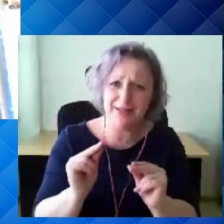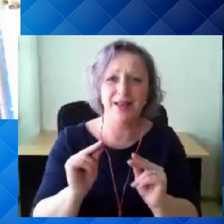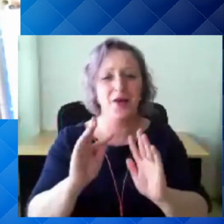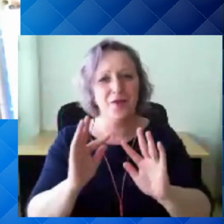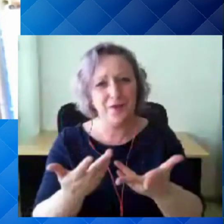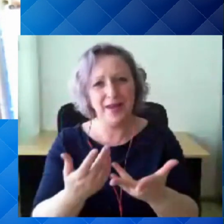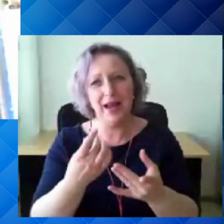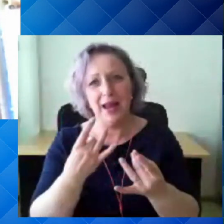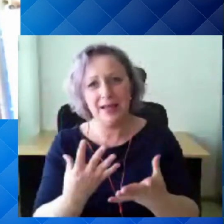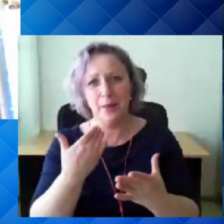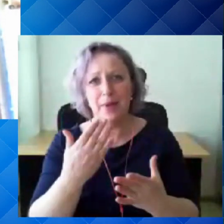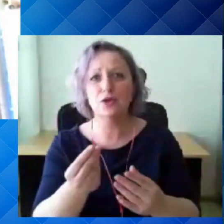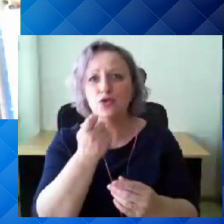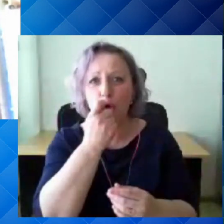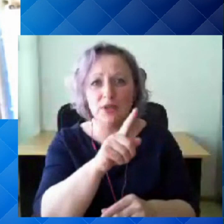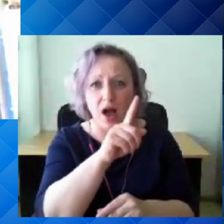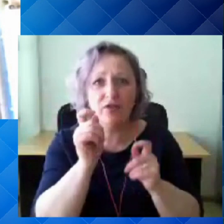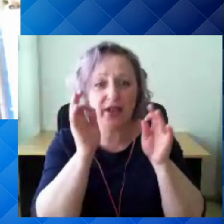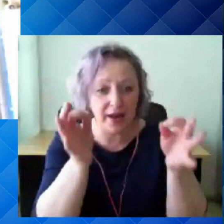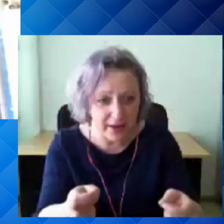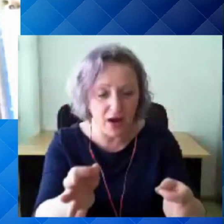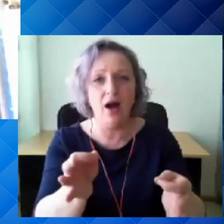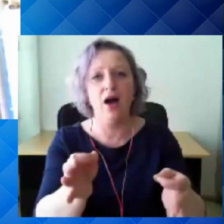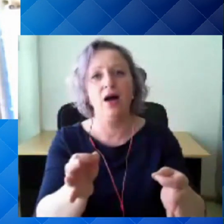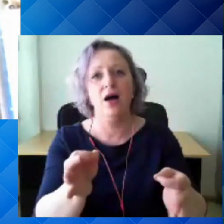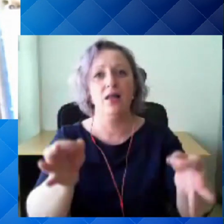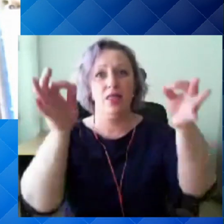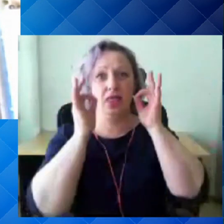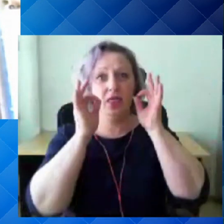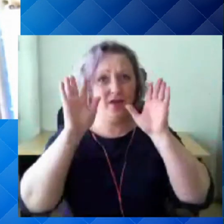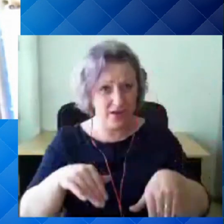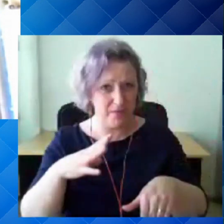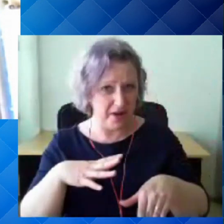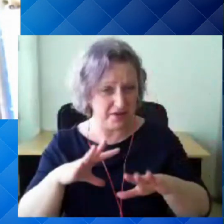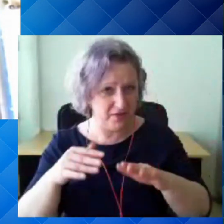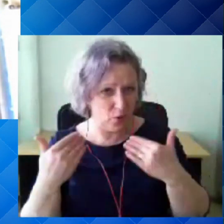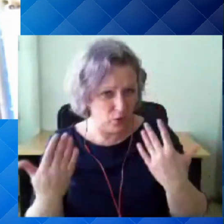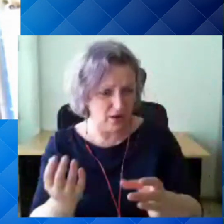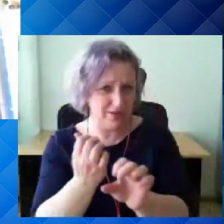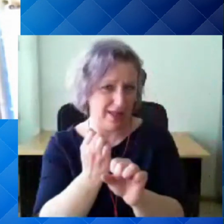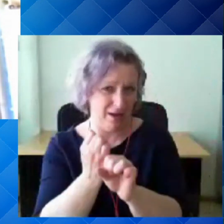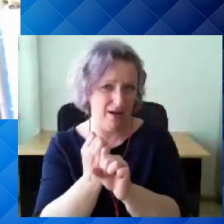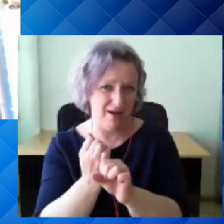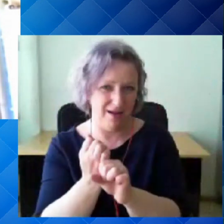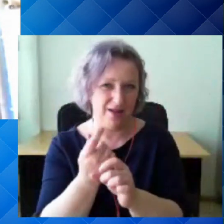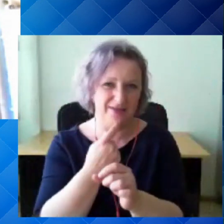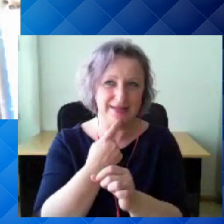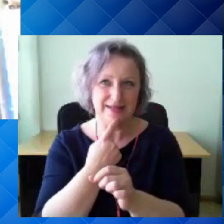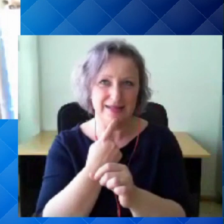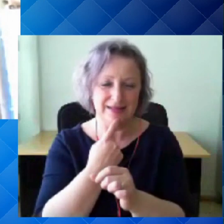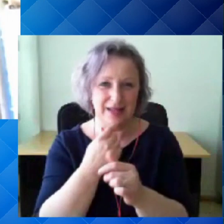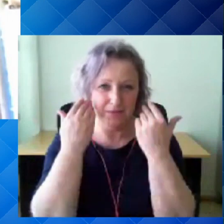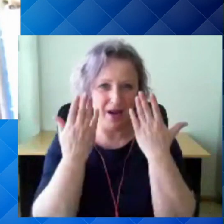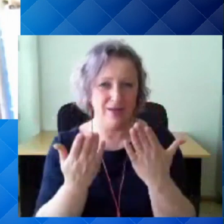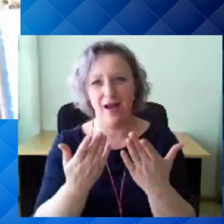suhtlemise või söömise aleest ära võin teda iljem veel kasutada või mis moodi see teha, et nii-öelda, ma ei pange